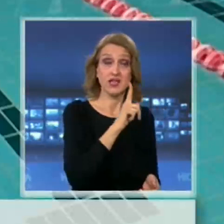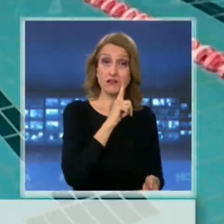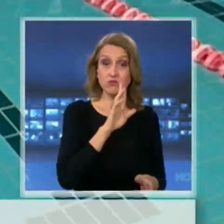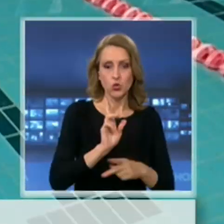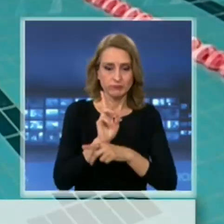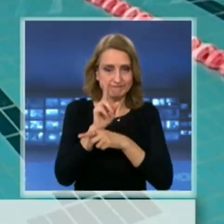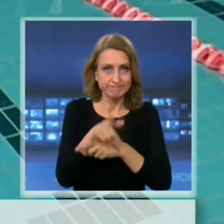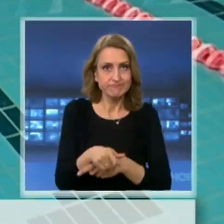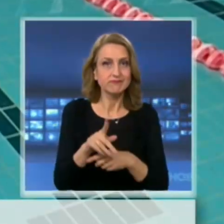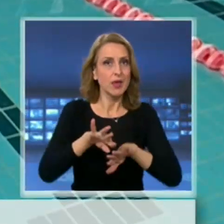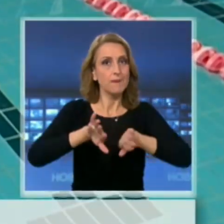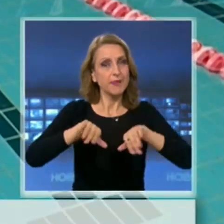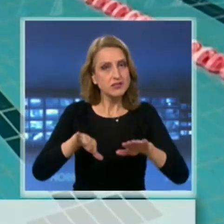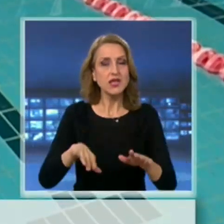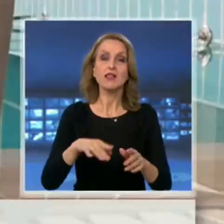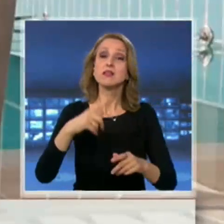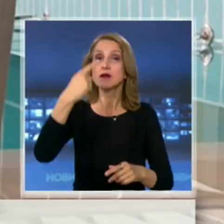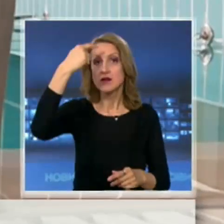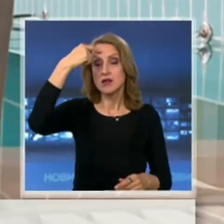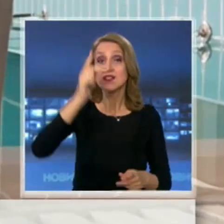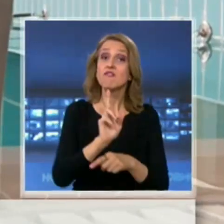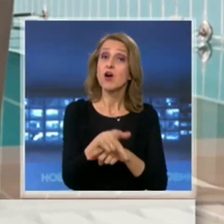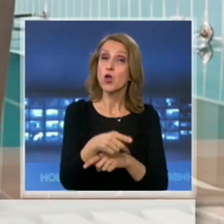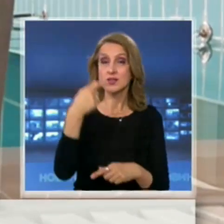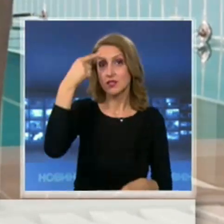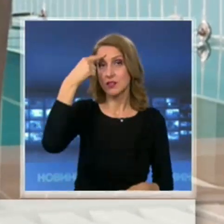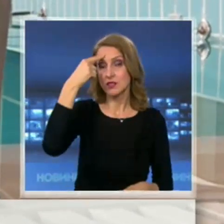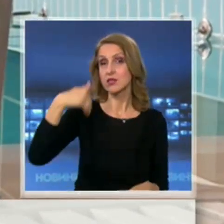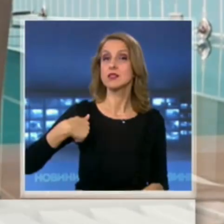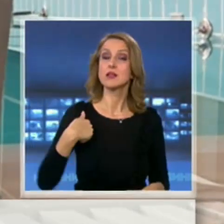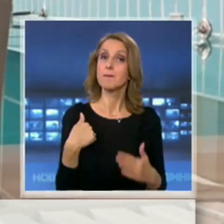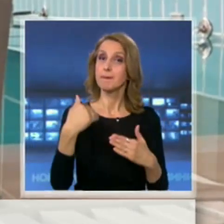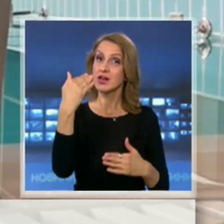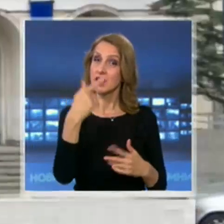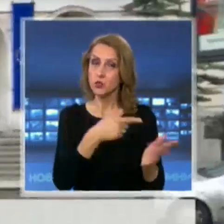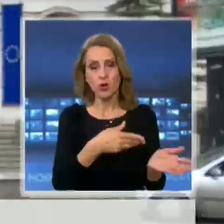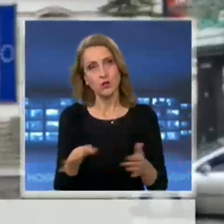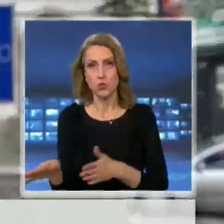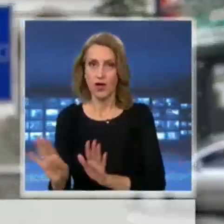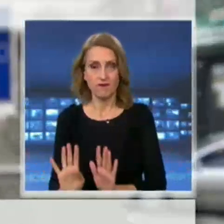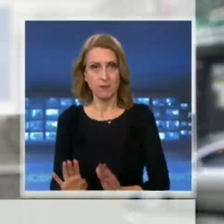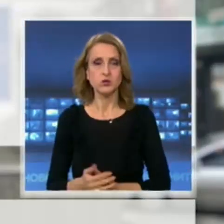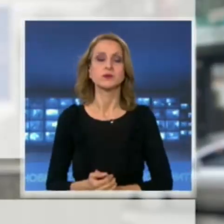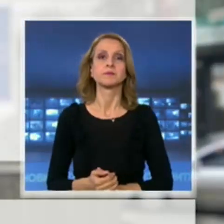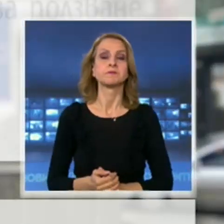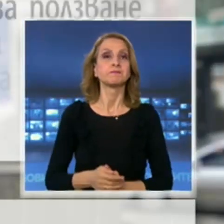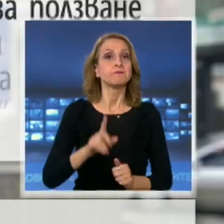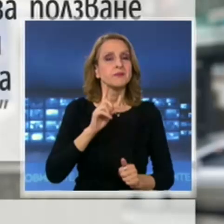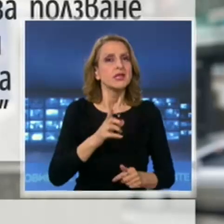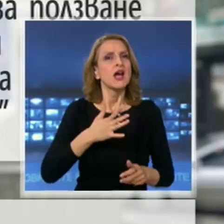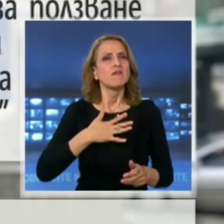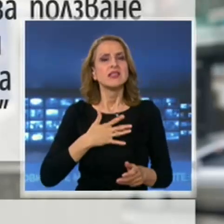посещава басейните, ще му се измерва надхода температурата. В санитарните помещения трябва да има и